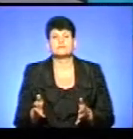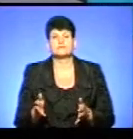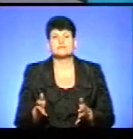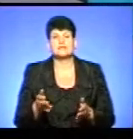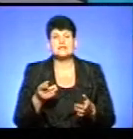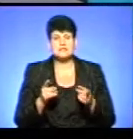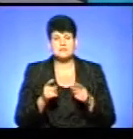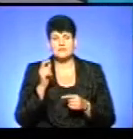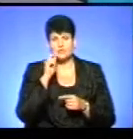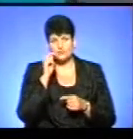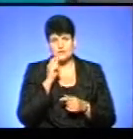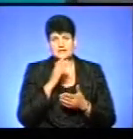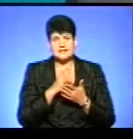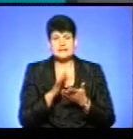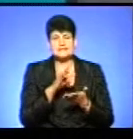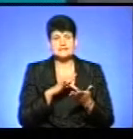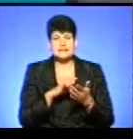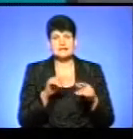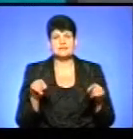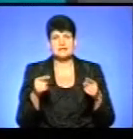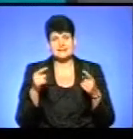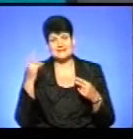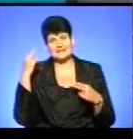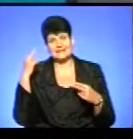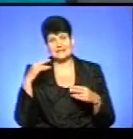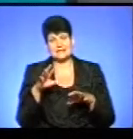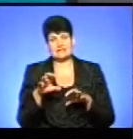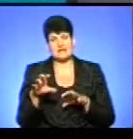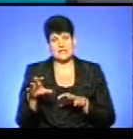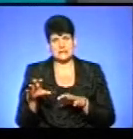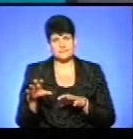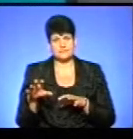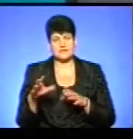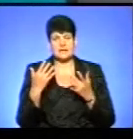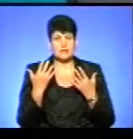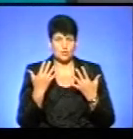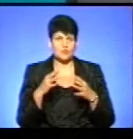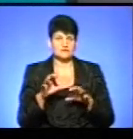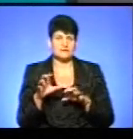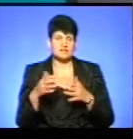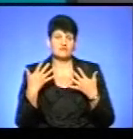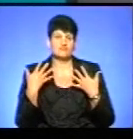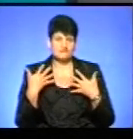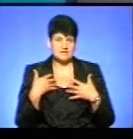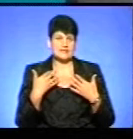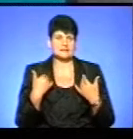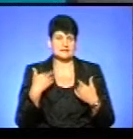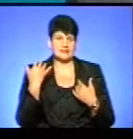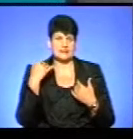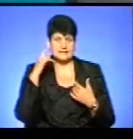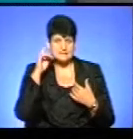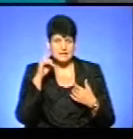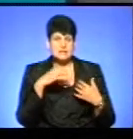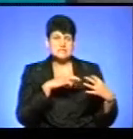Україні діють центри реабілітації диких тварин. І декількох тварин вже, наскільки я знаю, забрали.